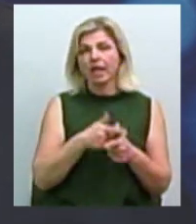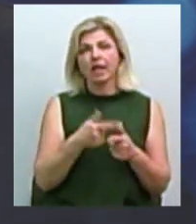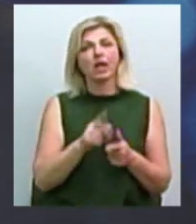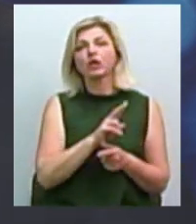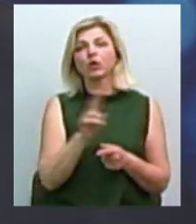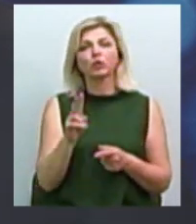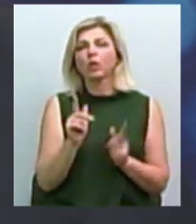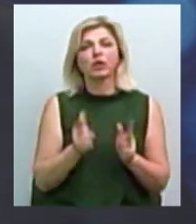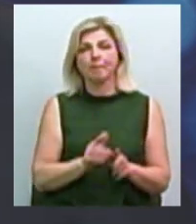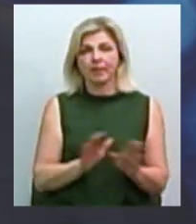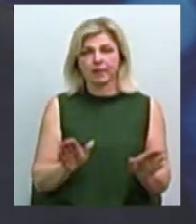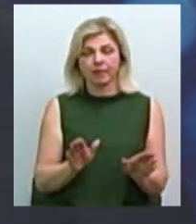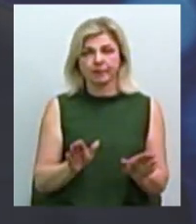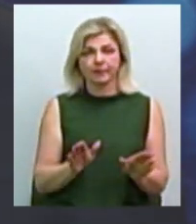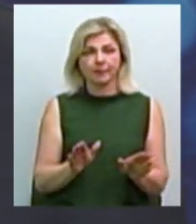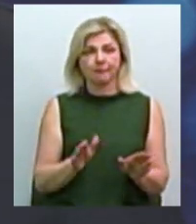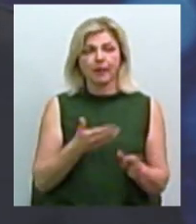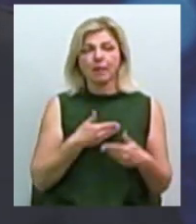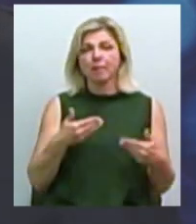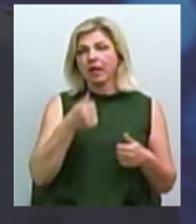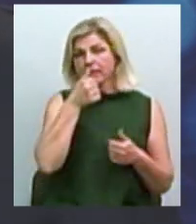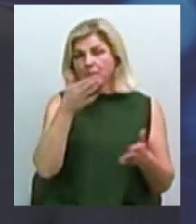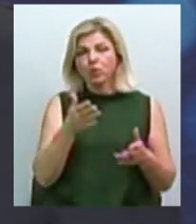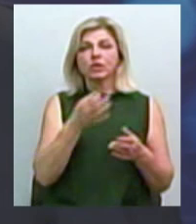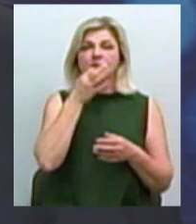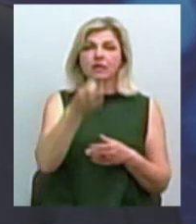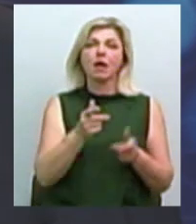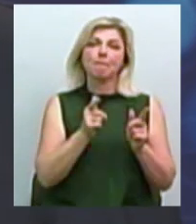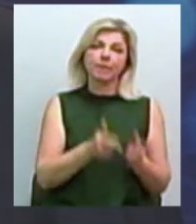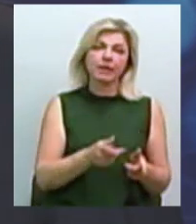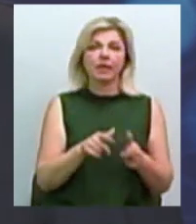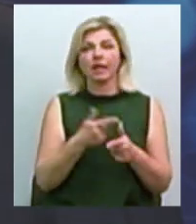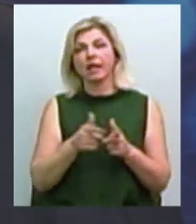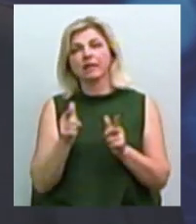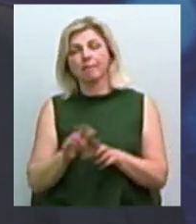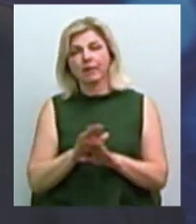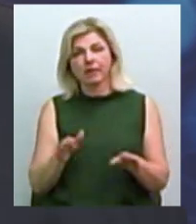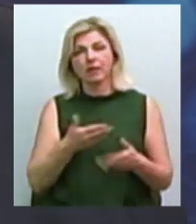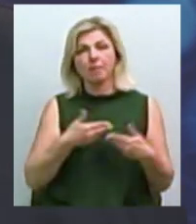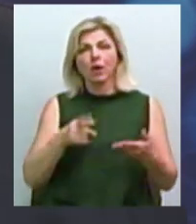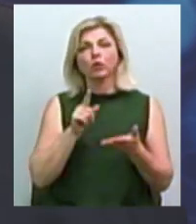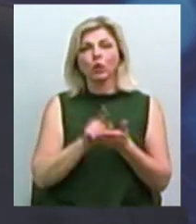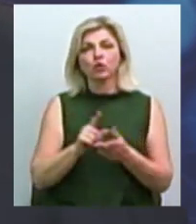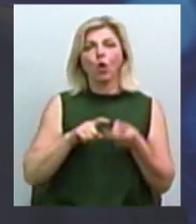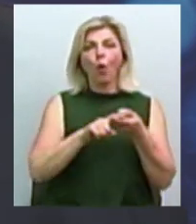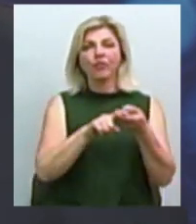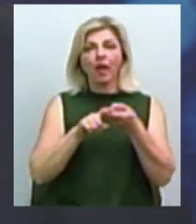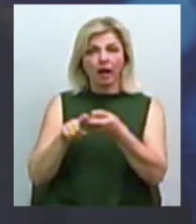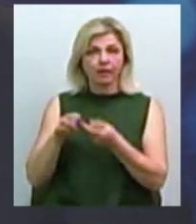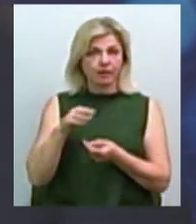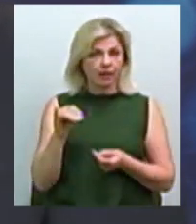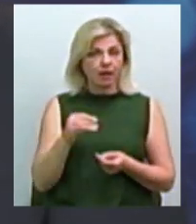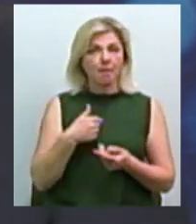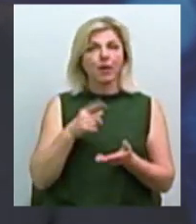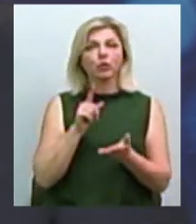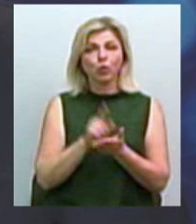маєте на увазі? Дивіться, ми не можемо сказати, піде чи не піде. Для того, щоб піде чи не піде, ми маємо з ними бути в контакті. Ми